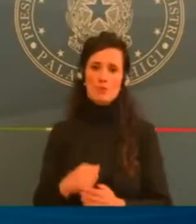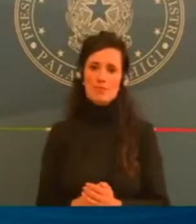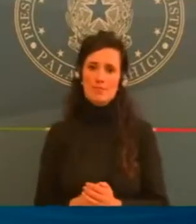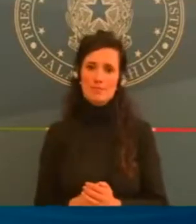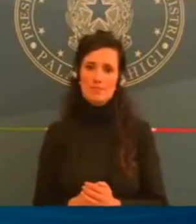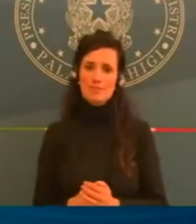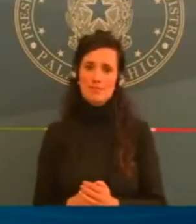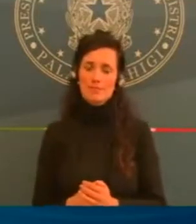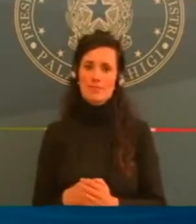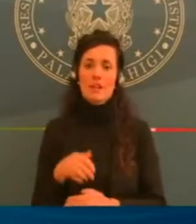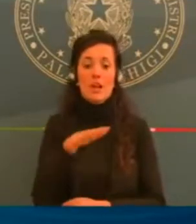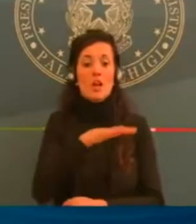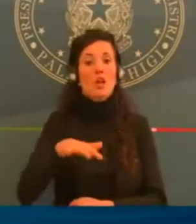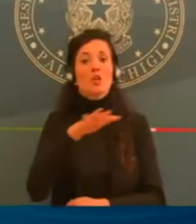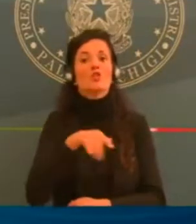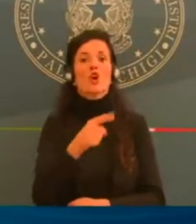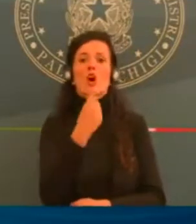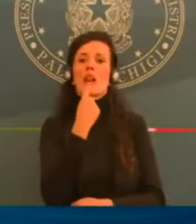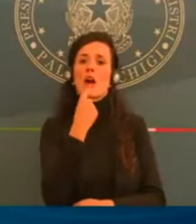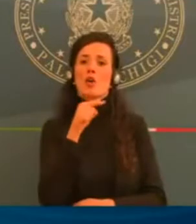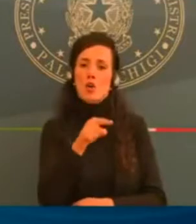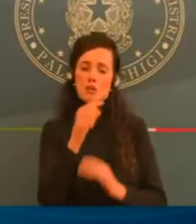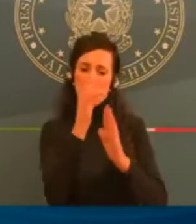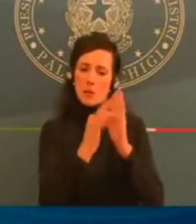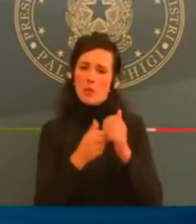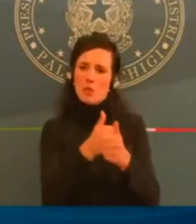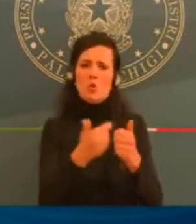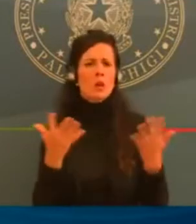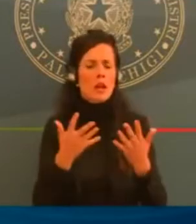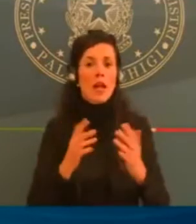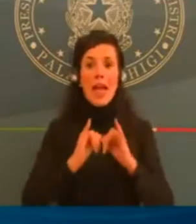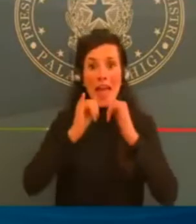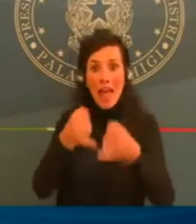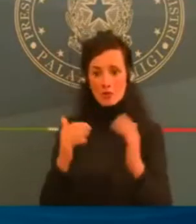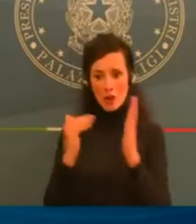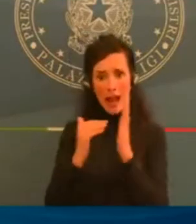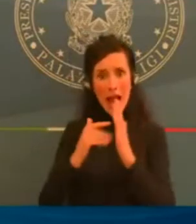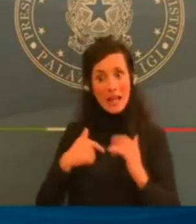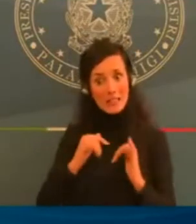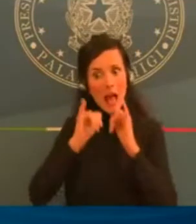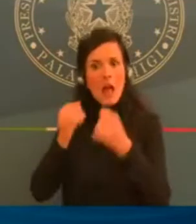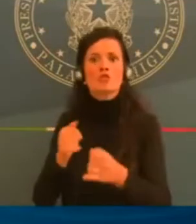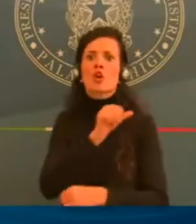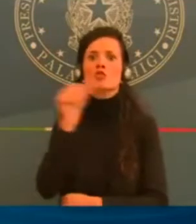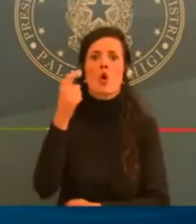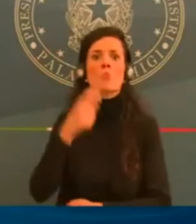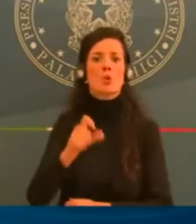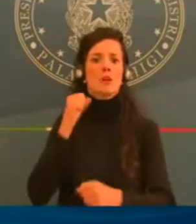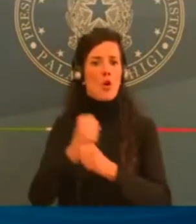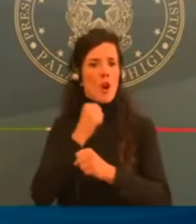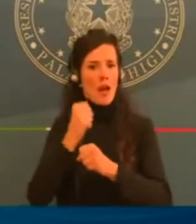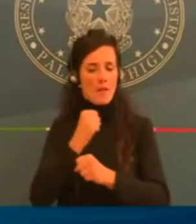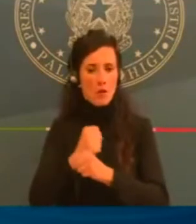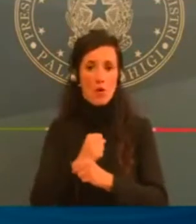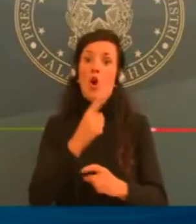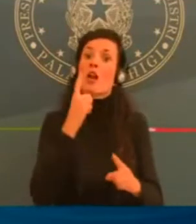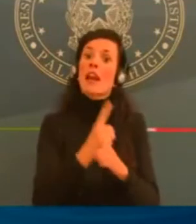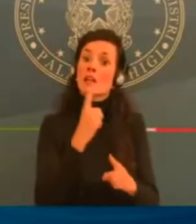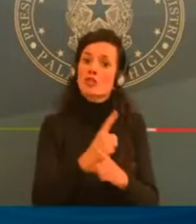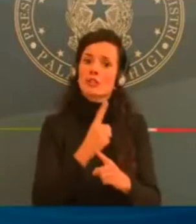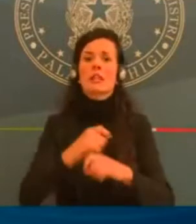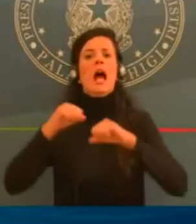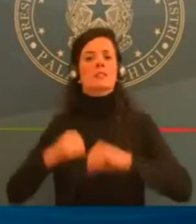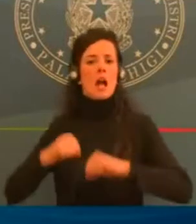necessità, salute. È possibile però, ecco, questa è una misura particolare che introduciamo,